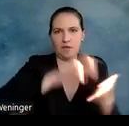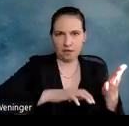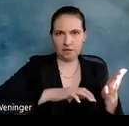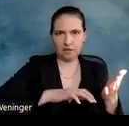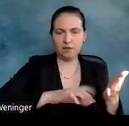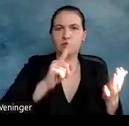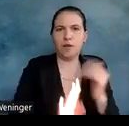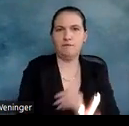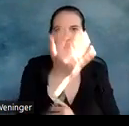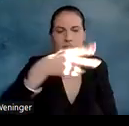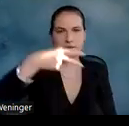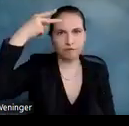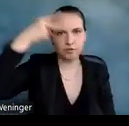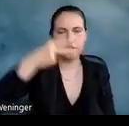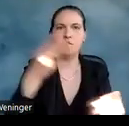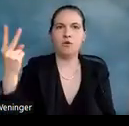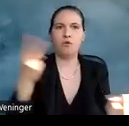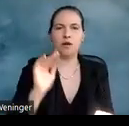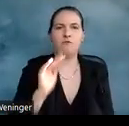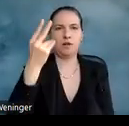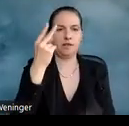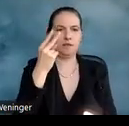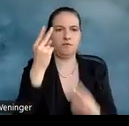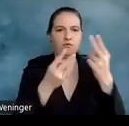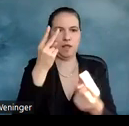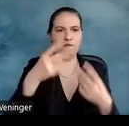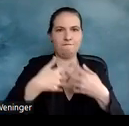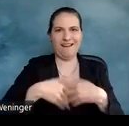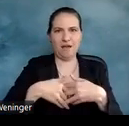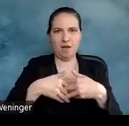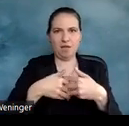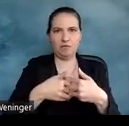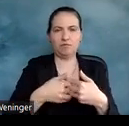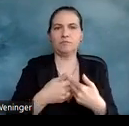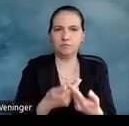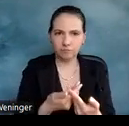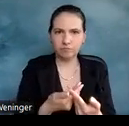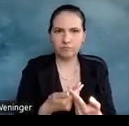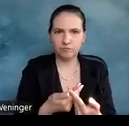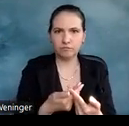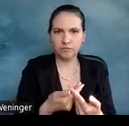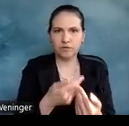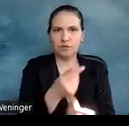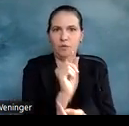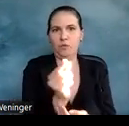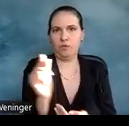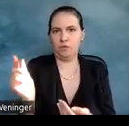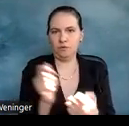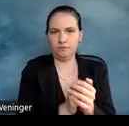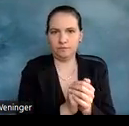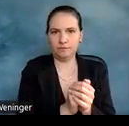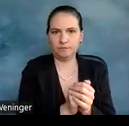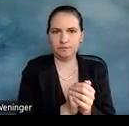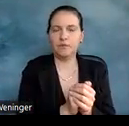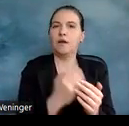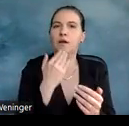effizient oder erfolgreiche visuelle Verarbeitung ermöglichen, sind zu eng gefasst. Wenn